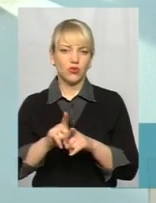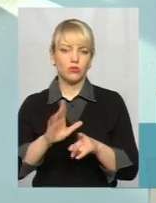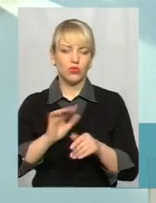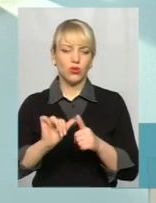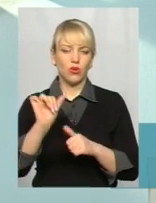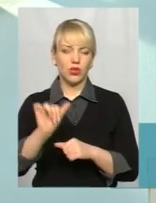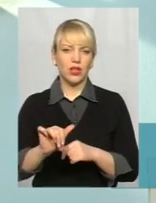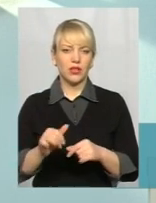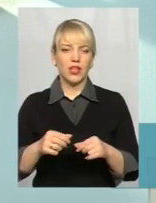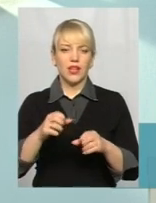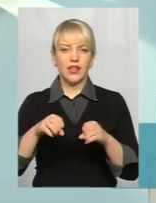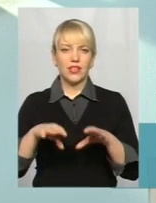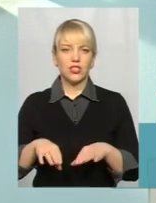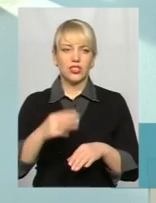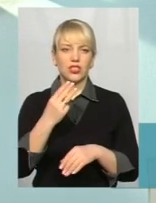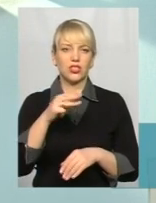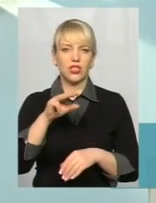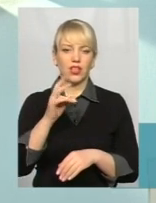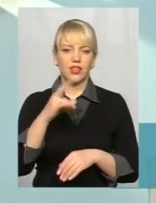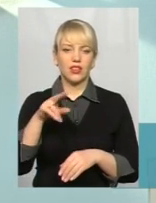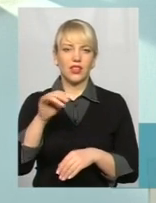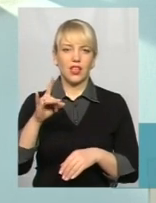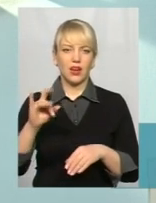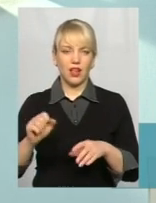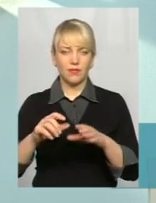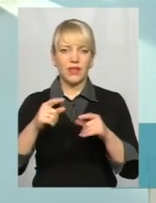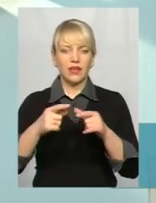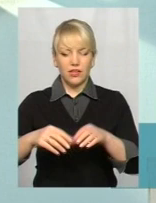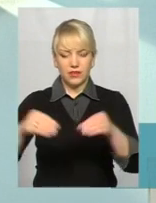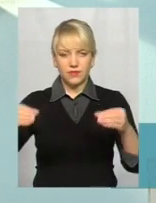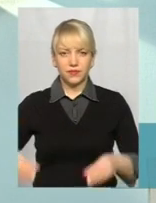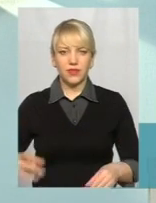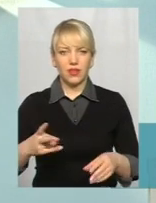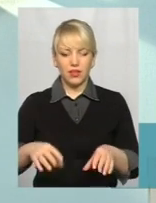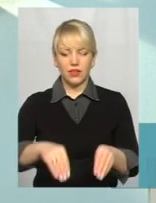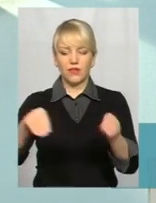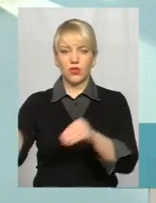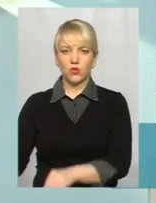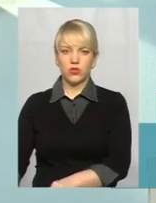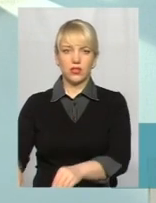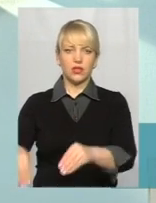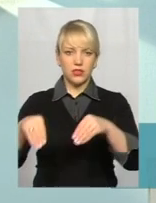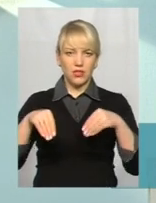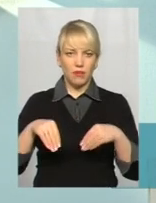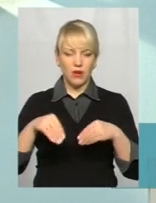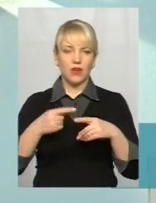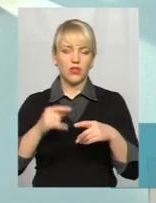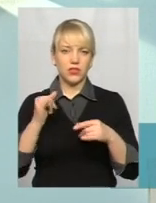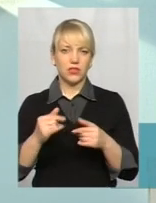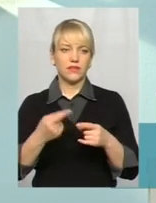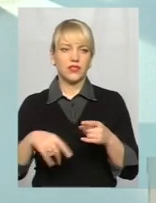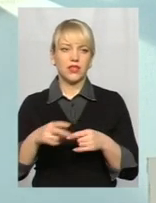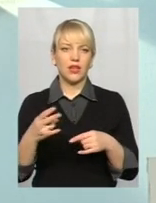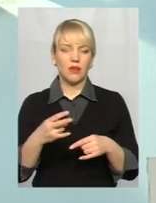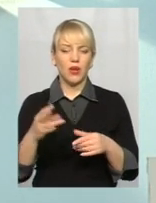штендерах. Ті, що підприємці виносять кожен день зі своїх магазинів і навечір мають забирати назад в приміщення свої. Відповідно, ми це все